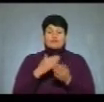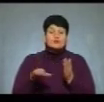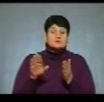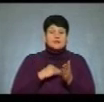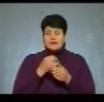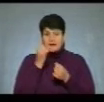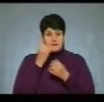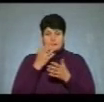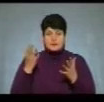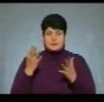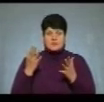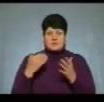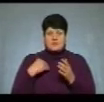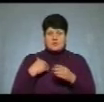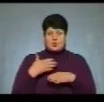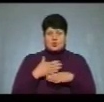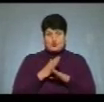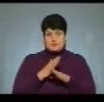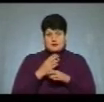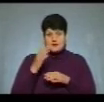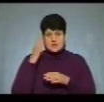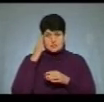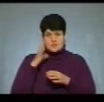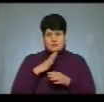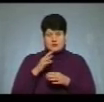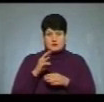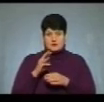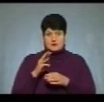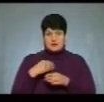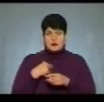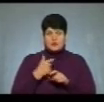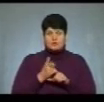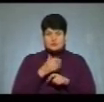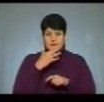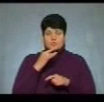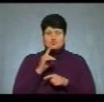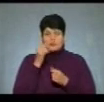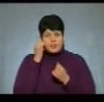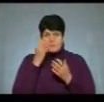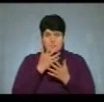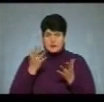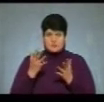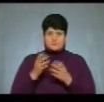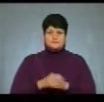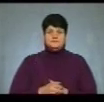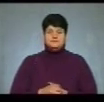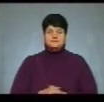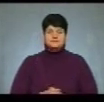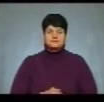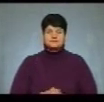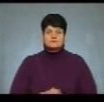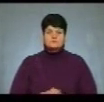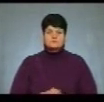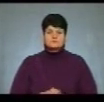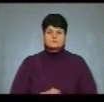У мене розроблена кістка черепа була в мозгах. Я дуже багато чого не пам'ятаю. Любов Гадомська, Андрій Прокопів,